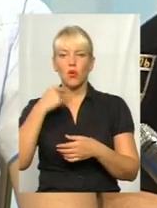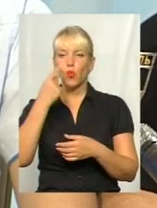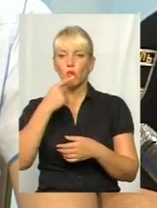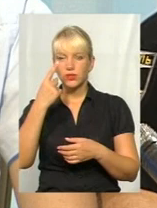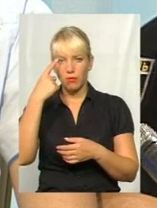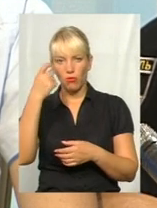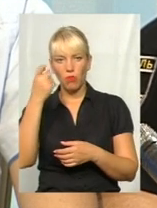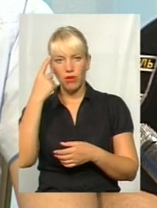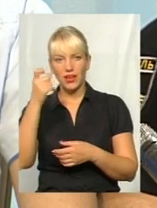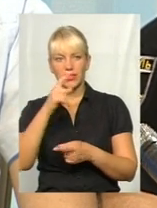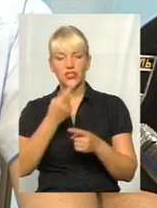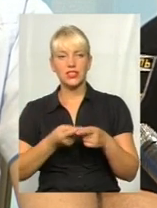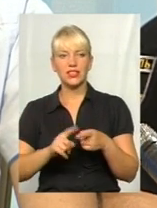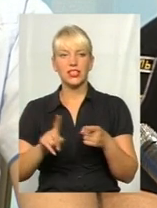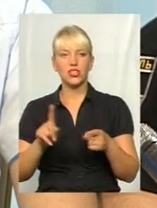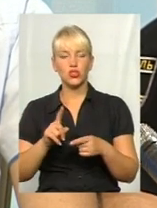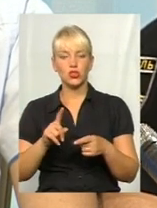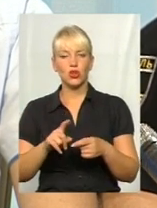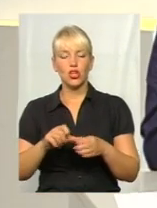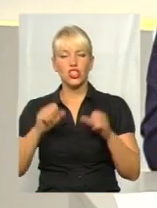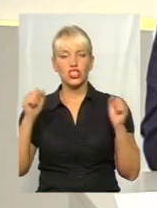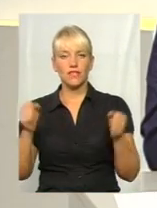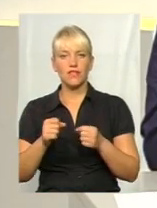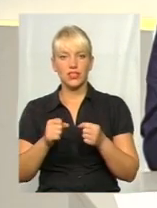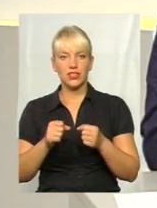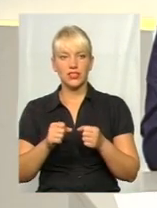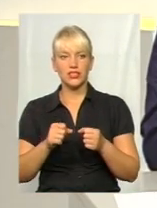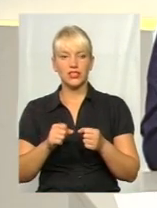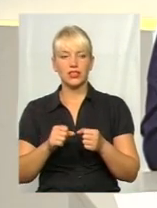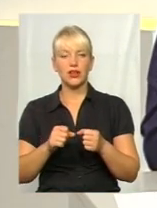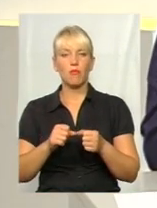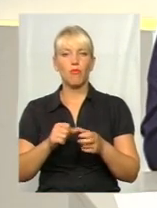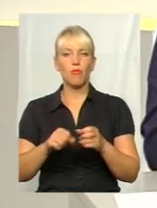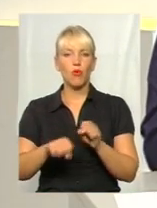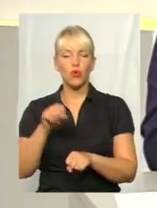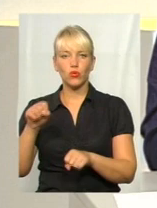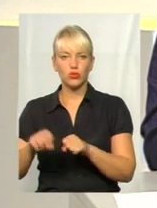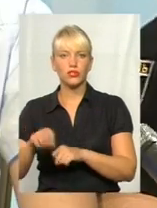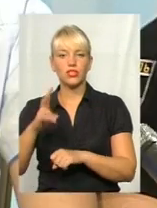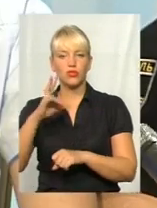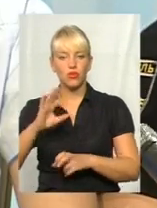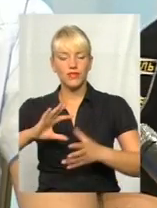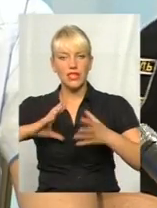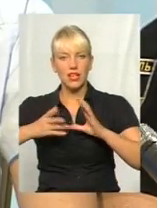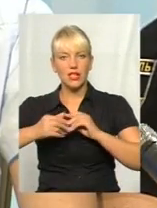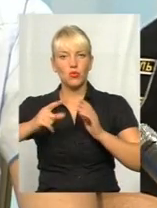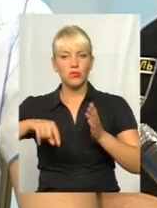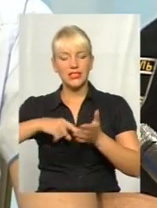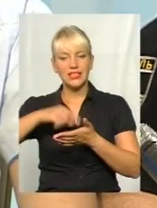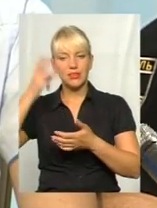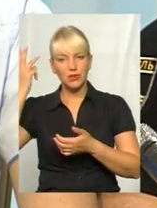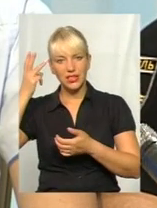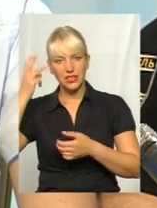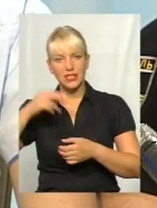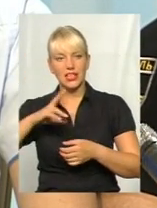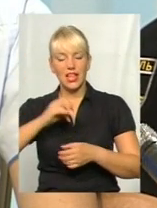за те, що водій порушує швидкісний режим до 20 кілометрів. Але взагалі в місті Хмельницькому і взагалі на території України, в